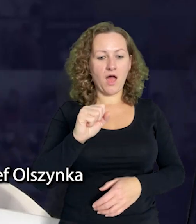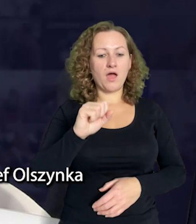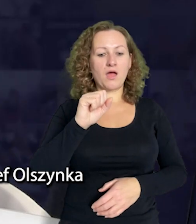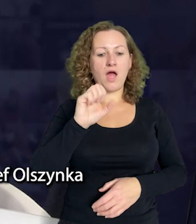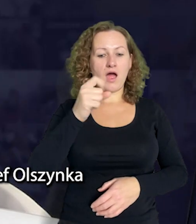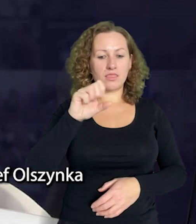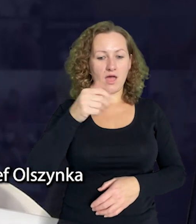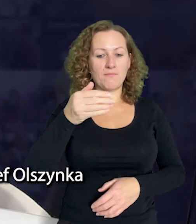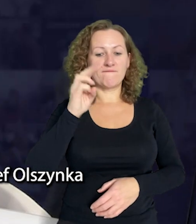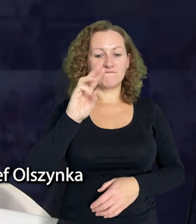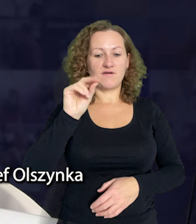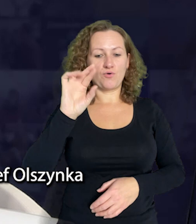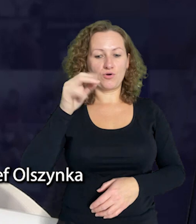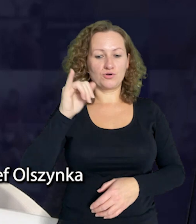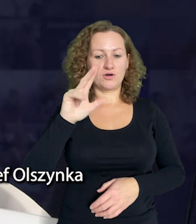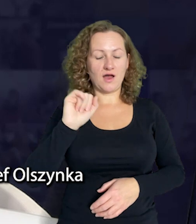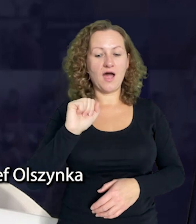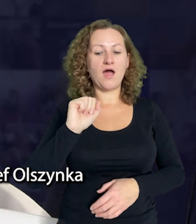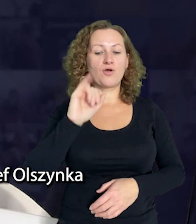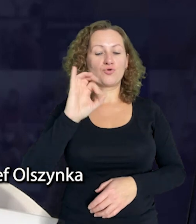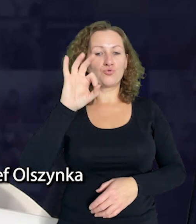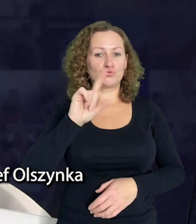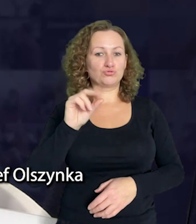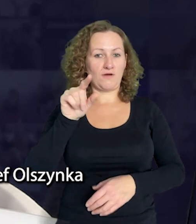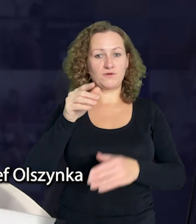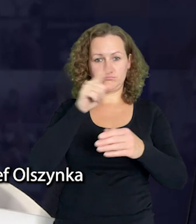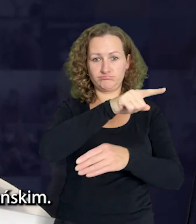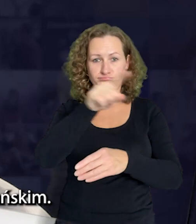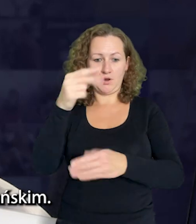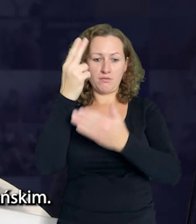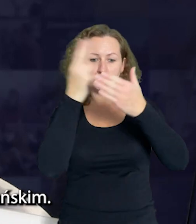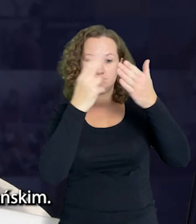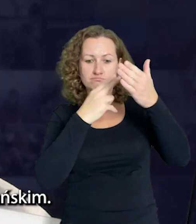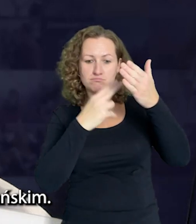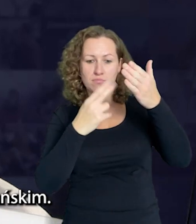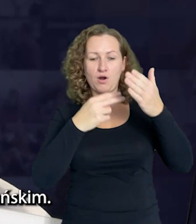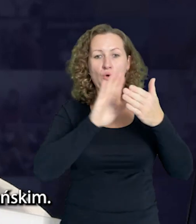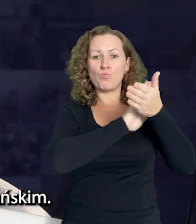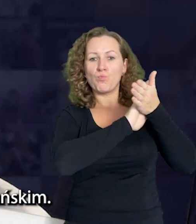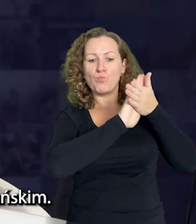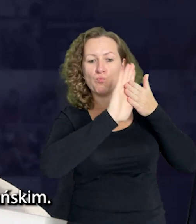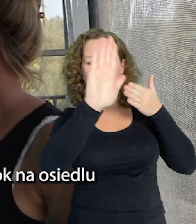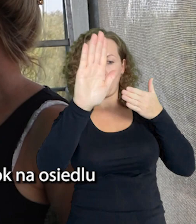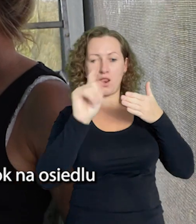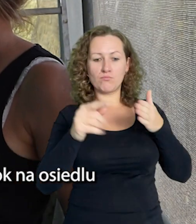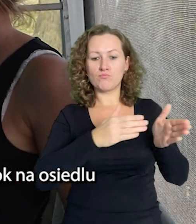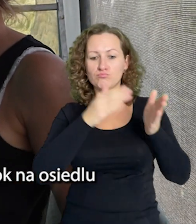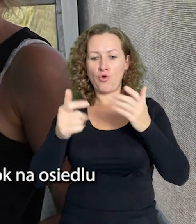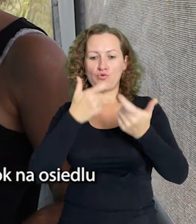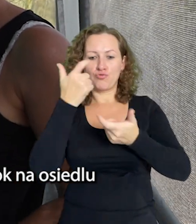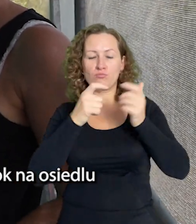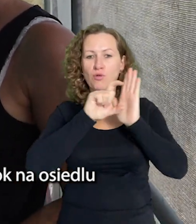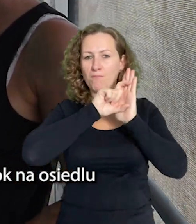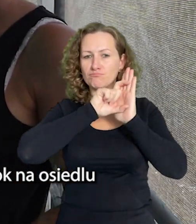Magdalena i Adam Jakub-Hara z Weronika Stańczak i Józef Olszynka, czyli Grupa Chaos, to autorzy czwartego już muralu w Starogardzie Gdańskim. Po raz